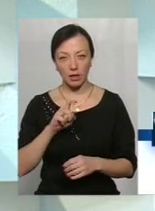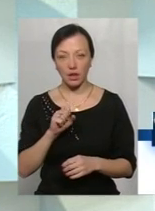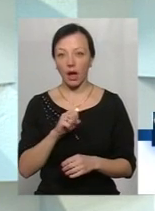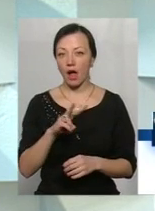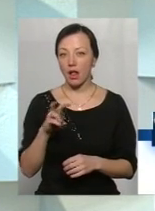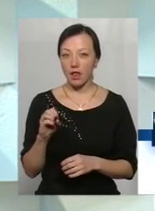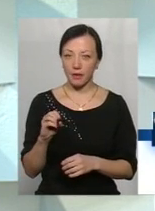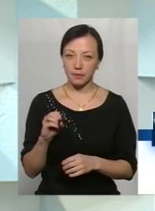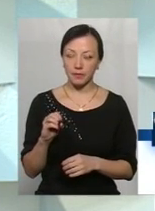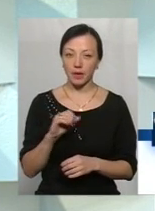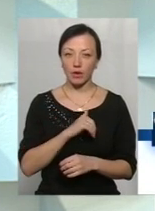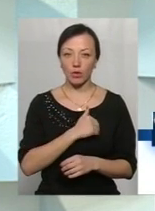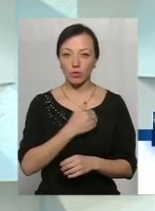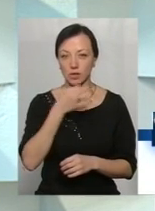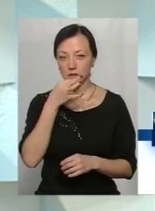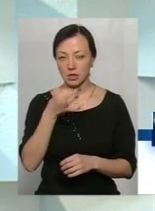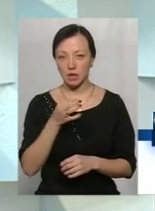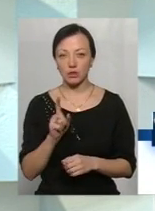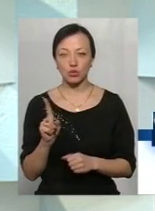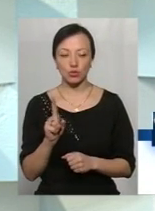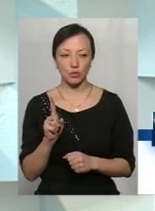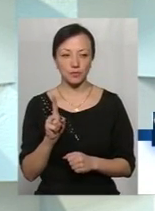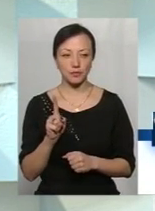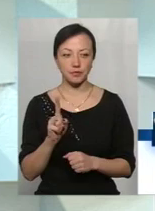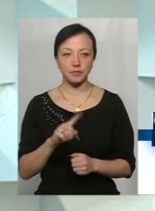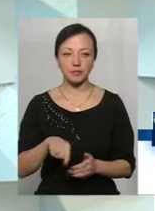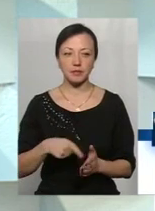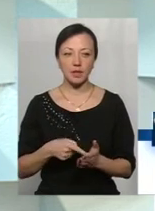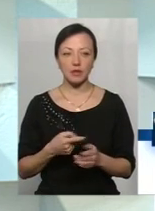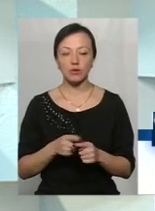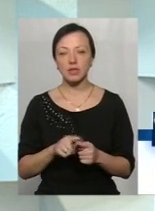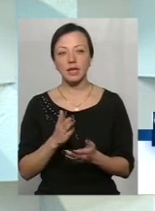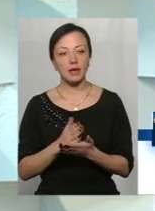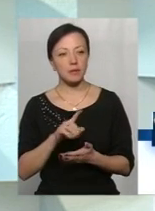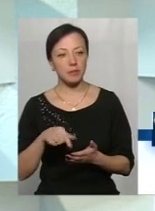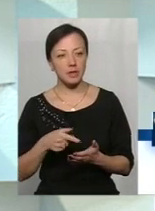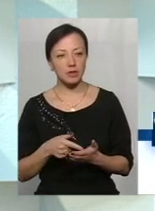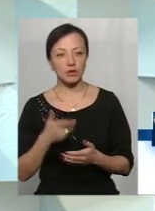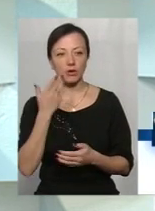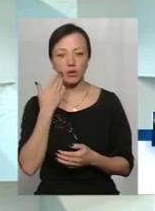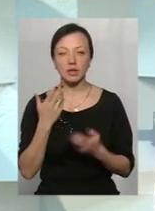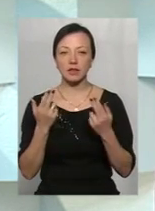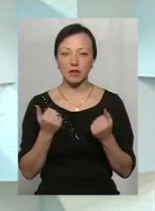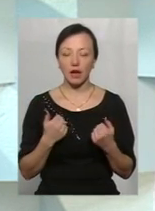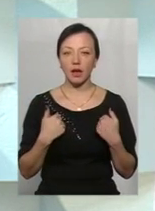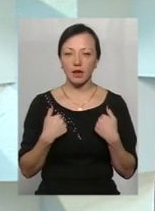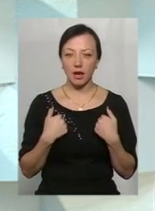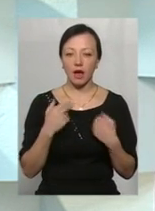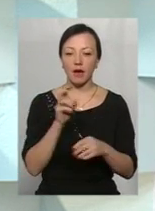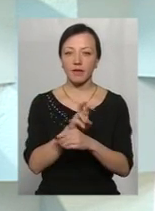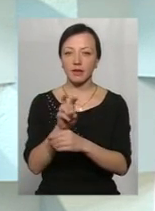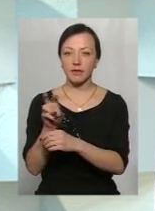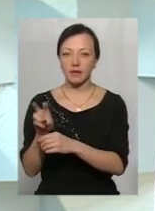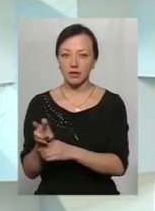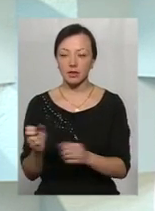Але хочу вам зауважити, що місто, це є місто. коли я відвідувала зібрання